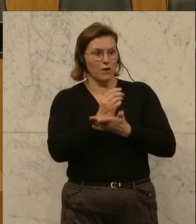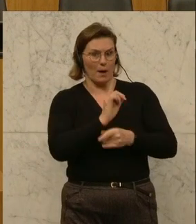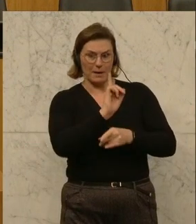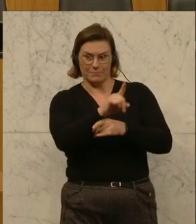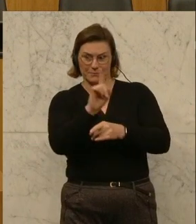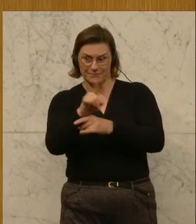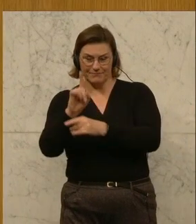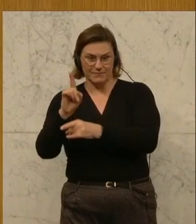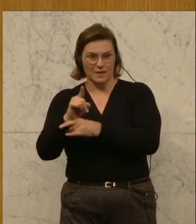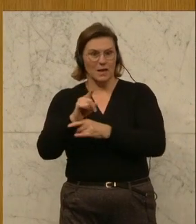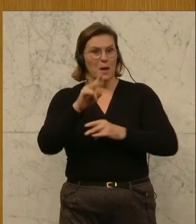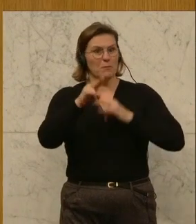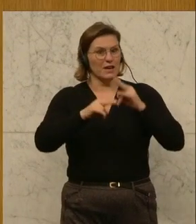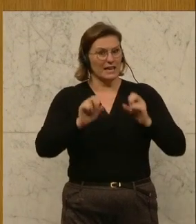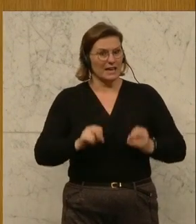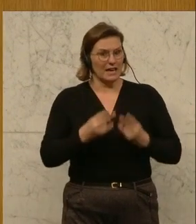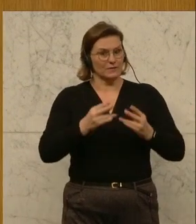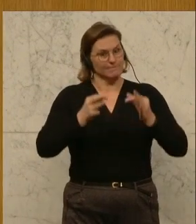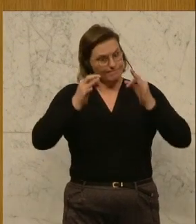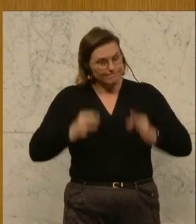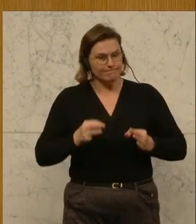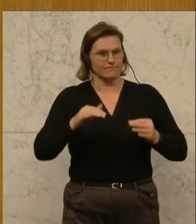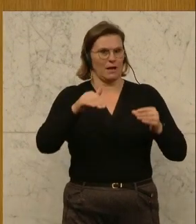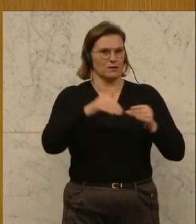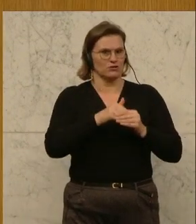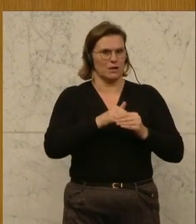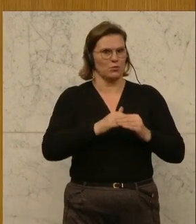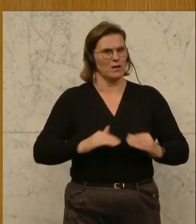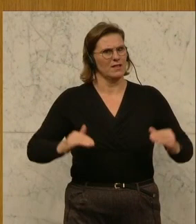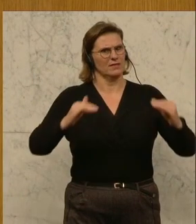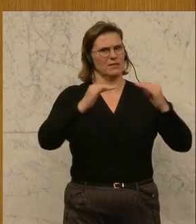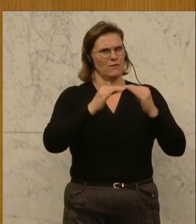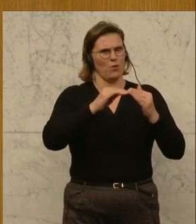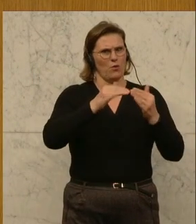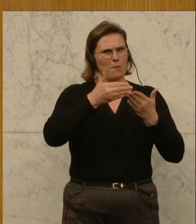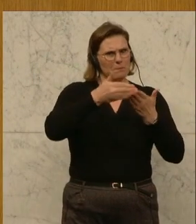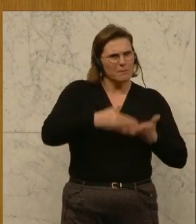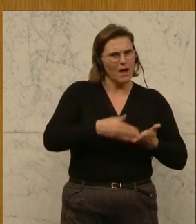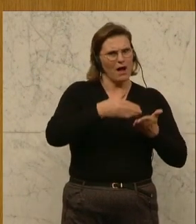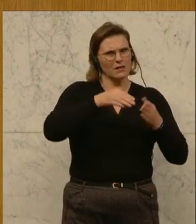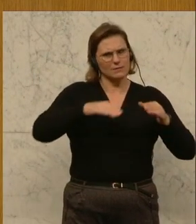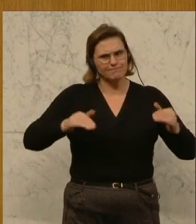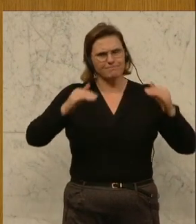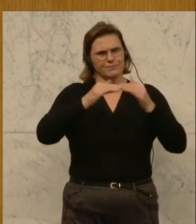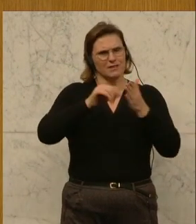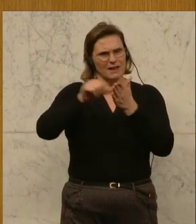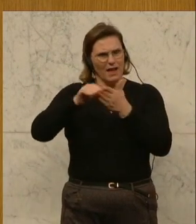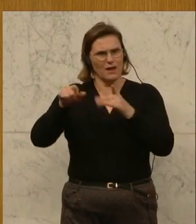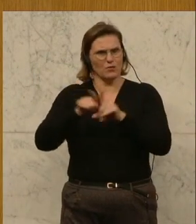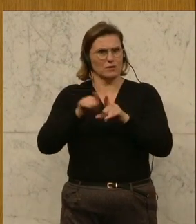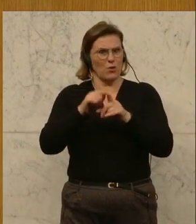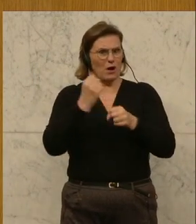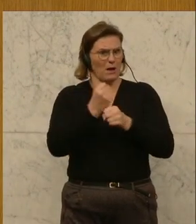Pflegekräfte ordentlich anzustellen, ein gleich gutes Niveau bei der Bezahlung herzustellen und gute Arbeitsbedingungen zu garantieren.